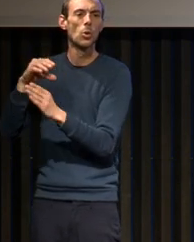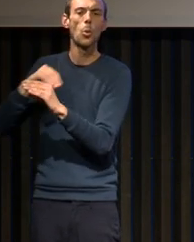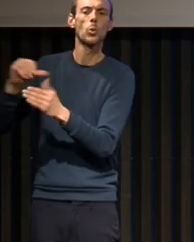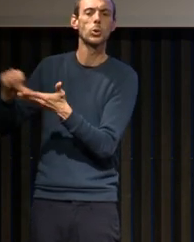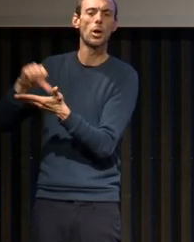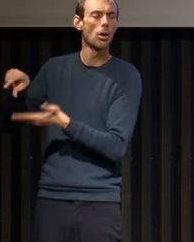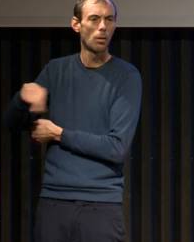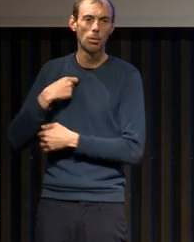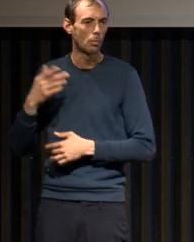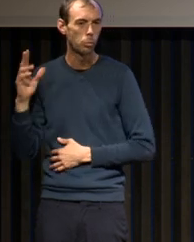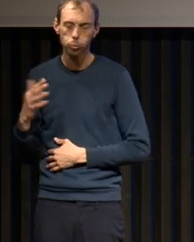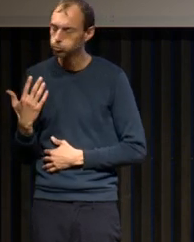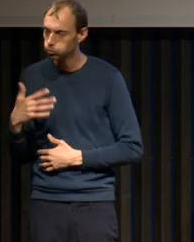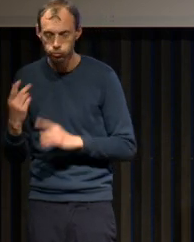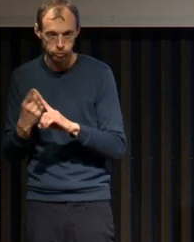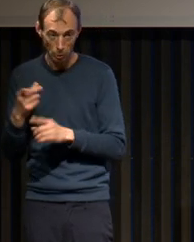Rimini-nienne.